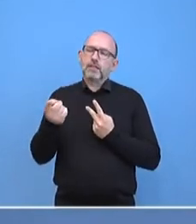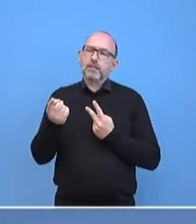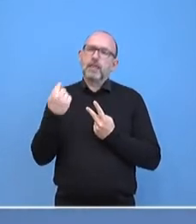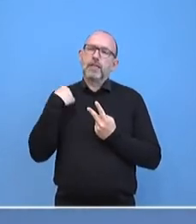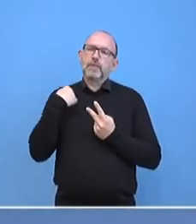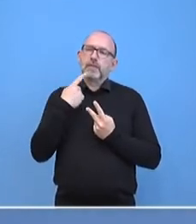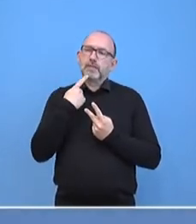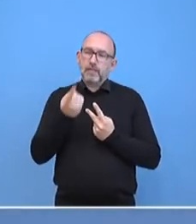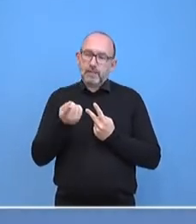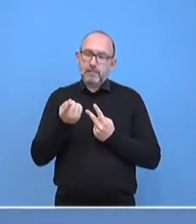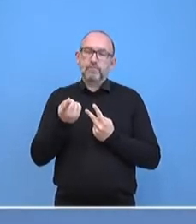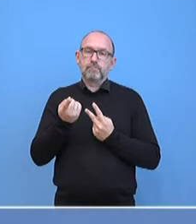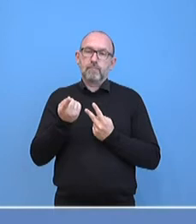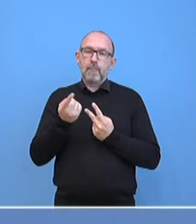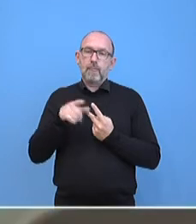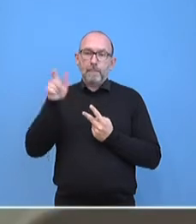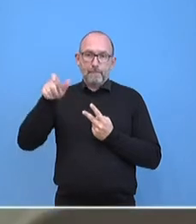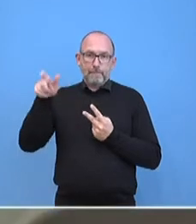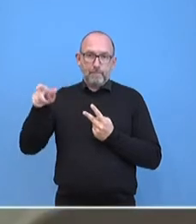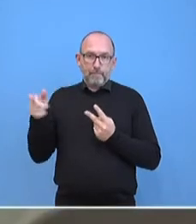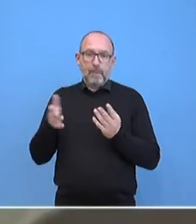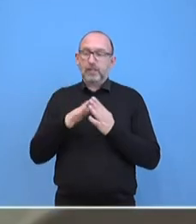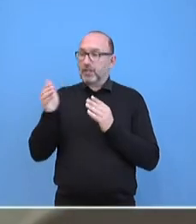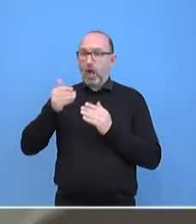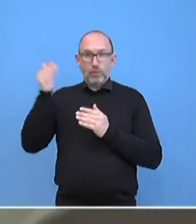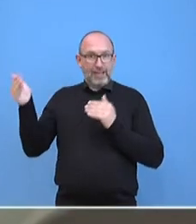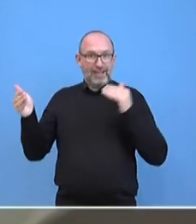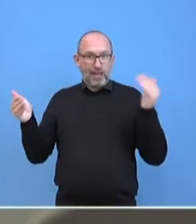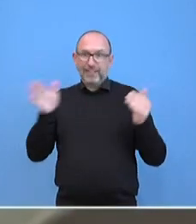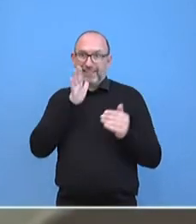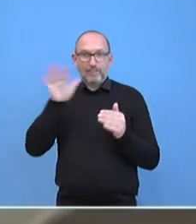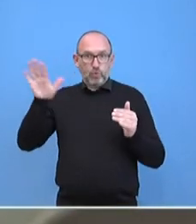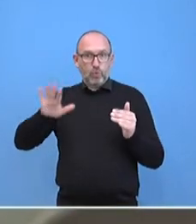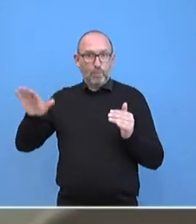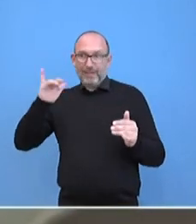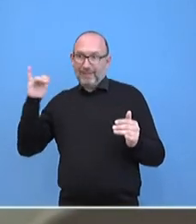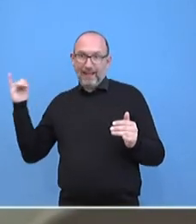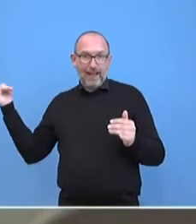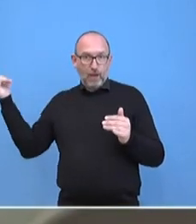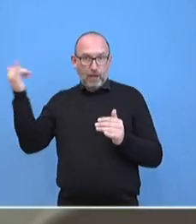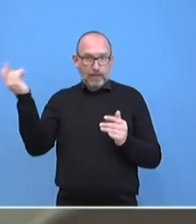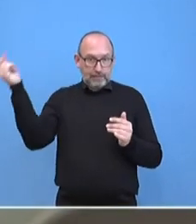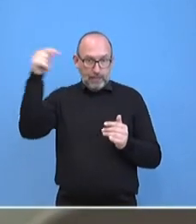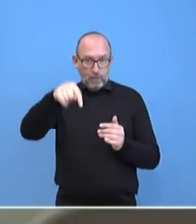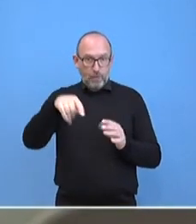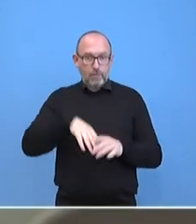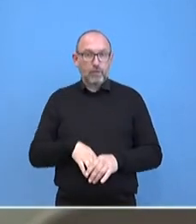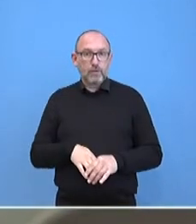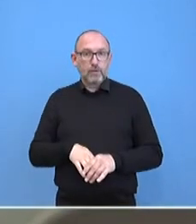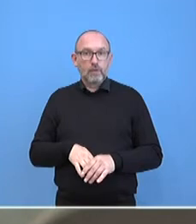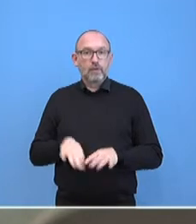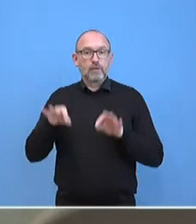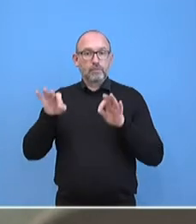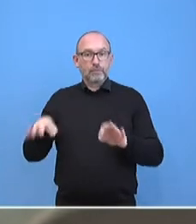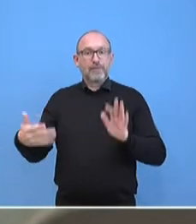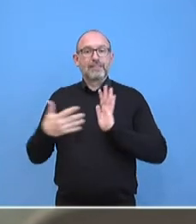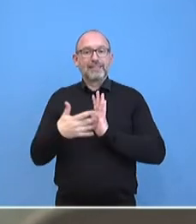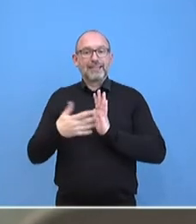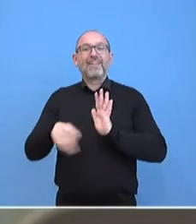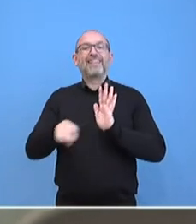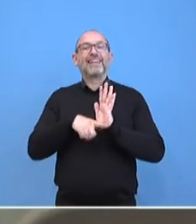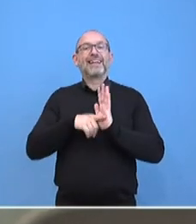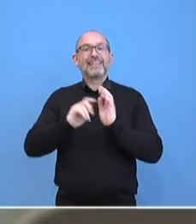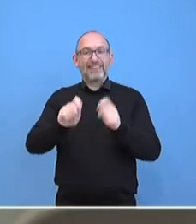Reisenden aus ausländischen Risikogebieten die Tests bei Vorlage eines negativen